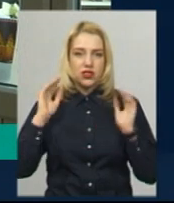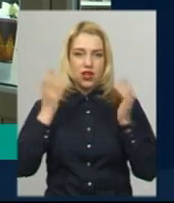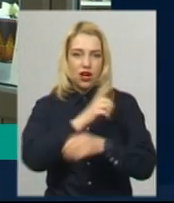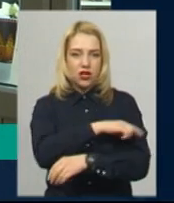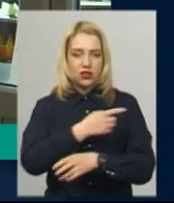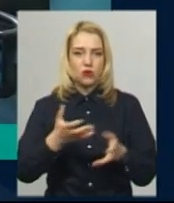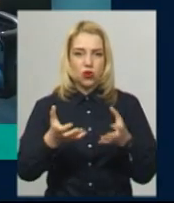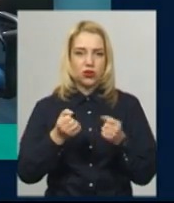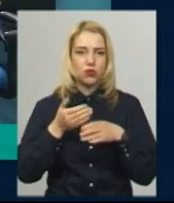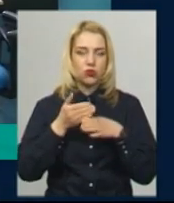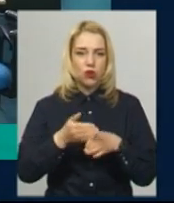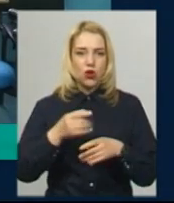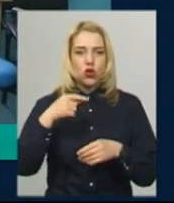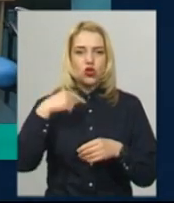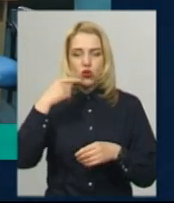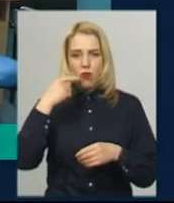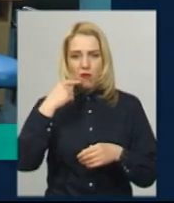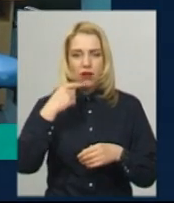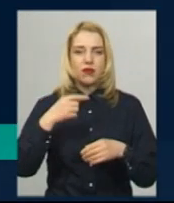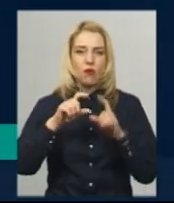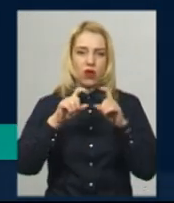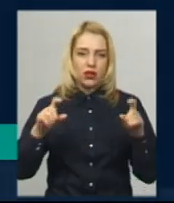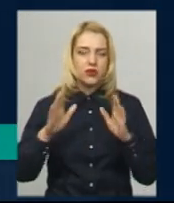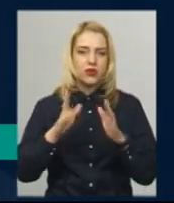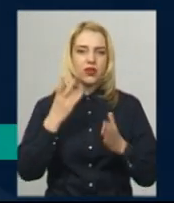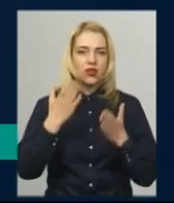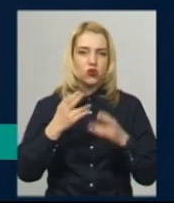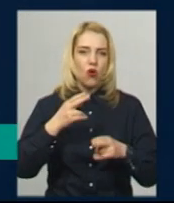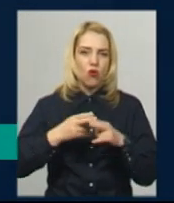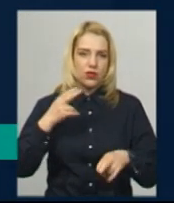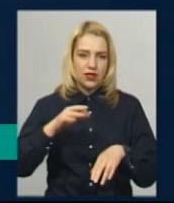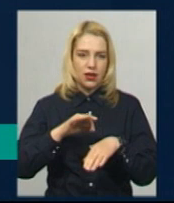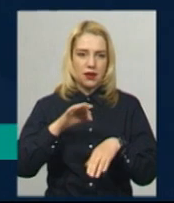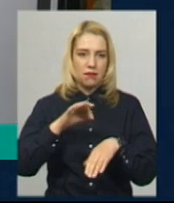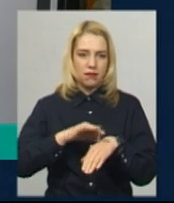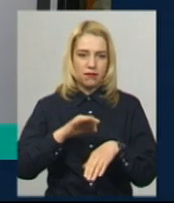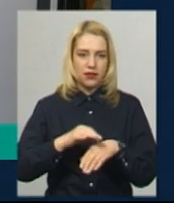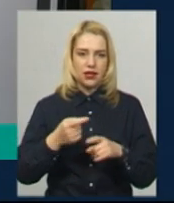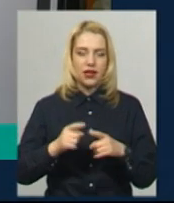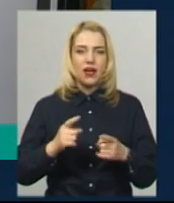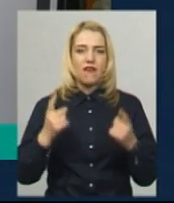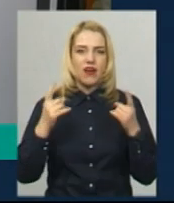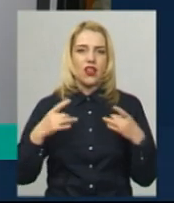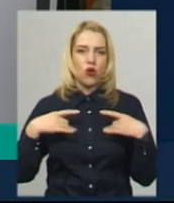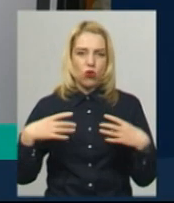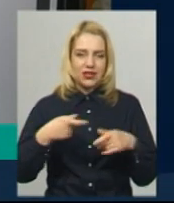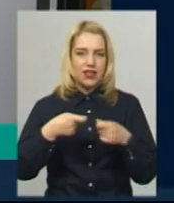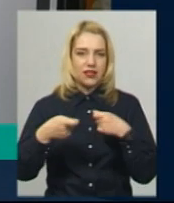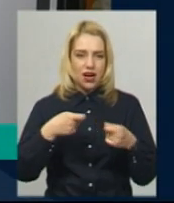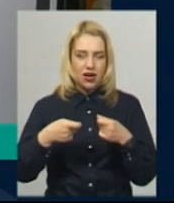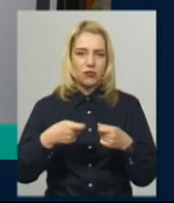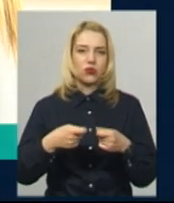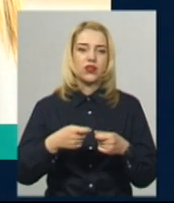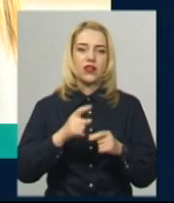у стоматполіклініках можна лише за наявності гострого волю. Великодній ярмарок цьогоріч у Хмельницькому через карантин вирішили не відміняти.